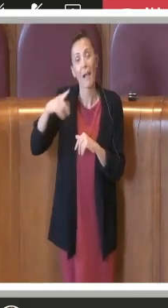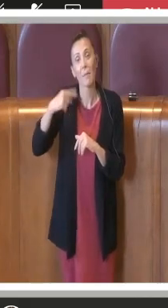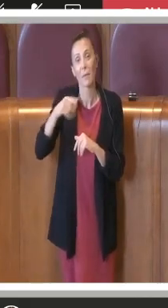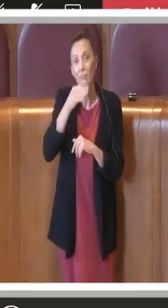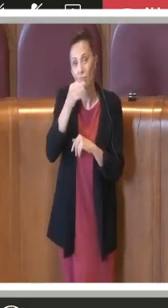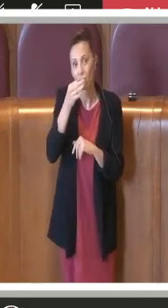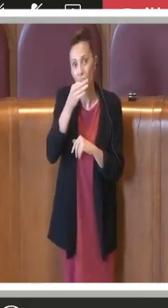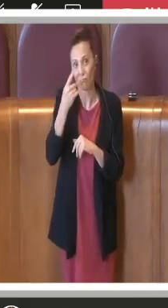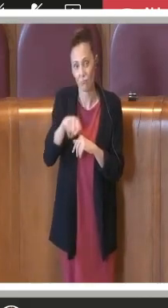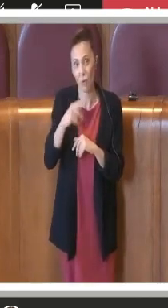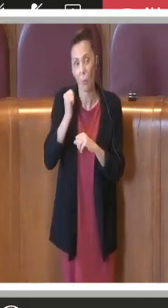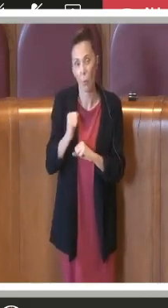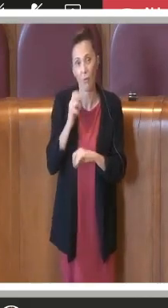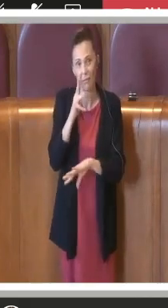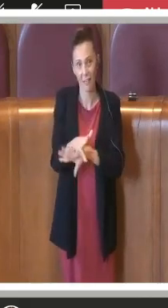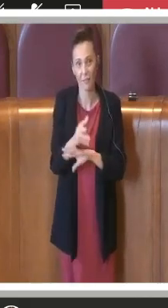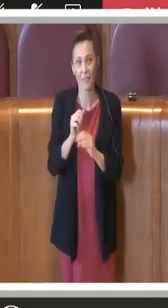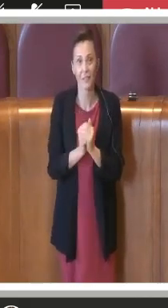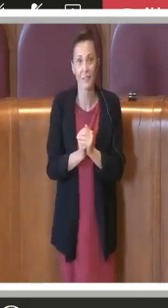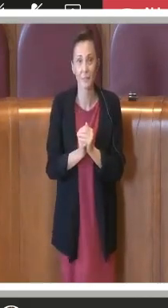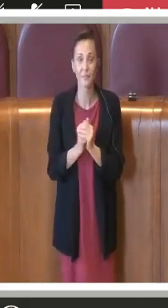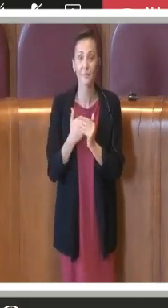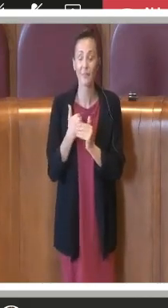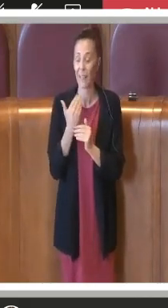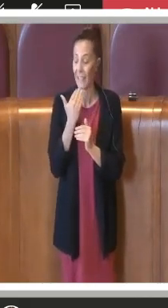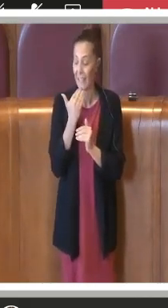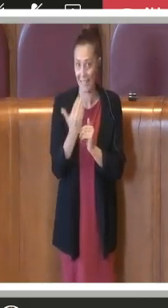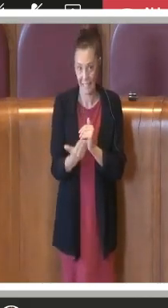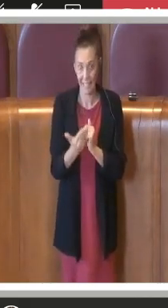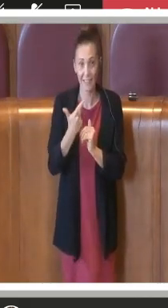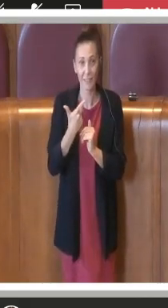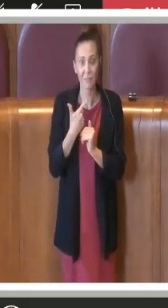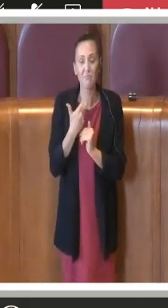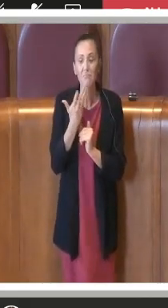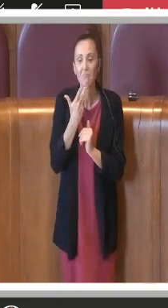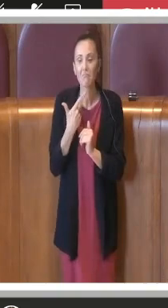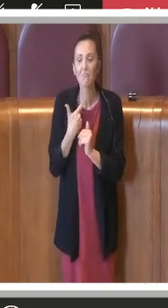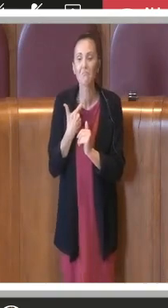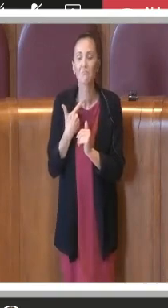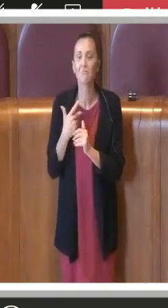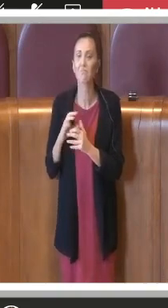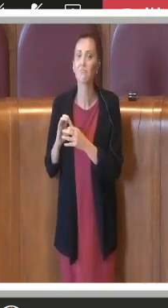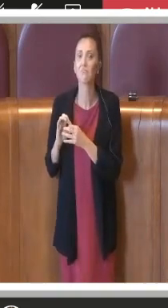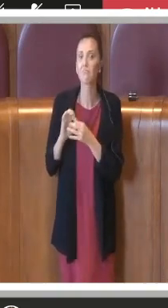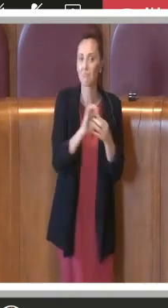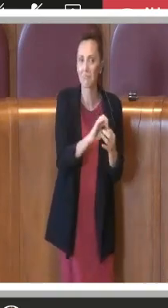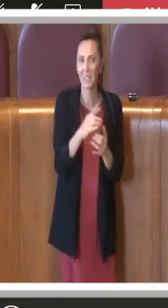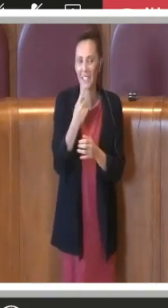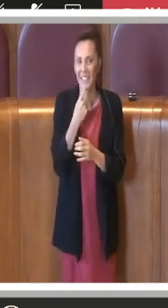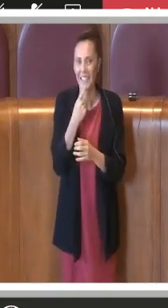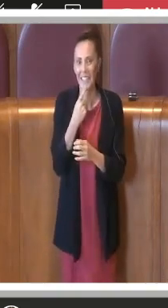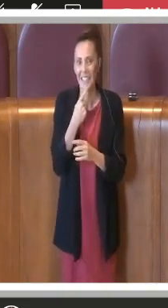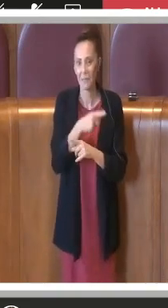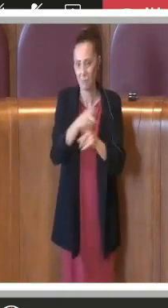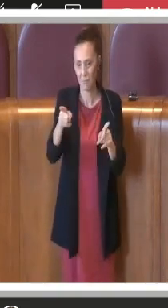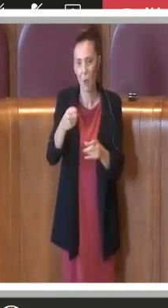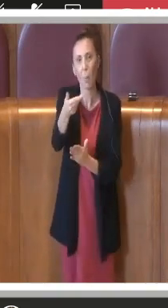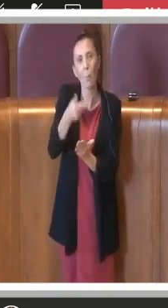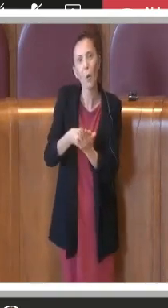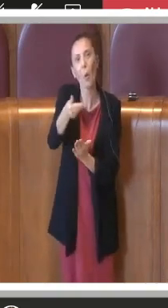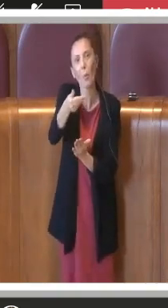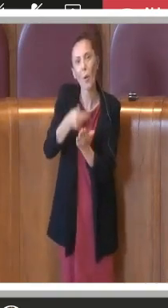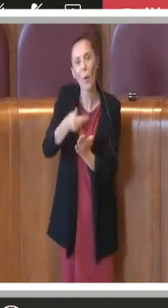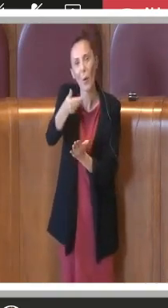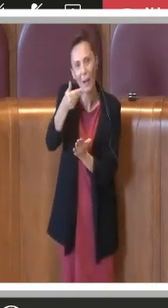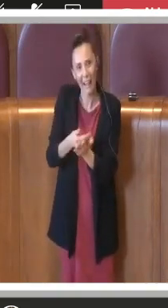Grazie Presidente, innanzitutto mi associo ai ringraziamenti ai proponenti relativamente per il lavoro che hanno fatto, un